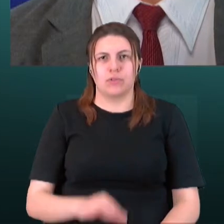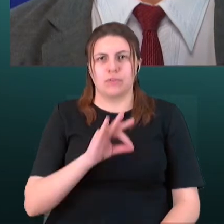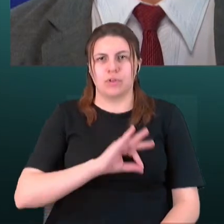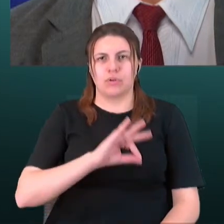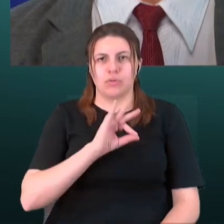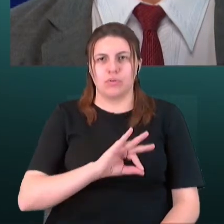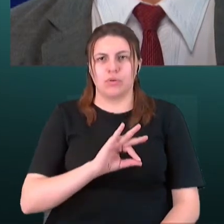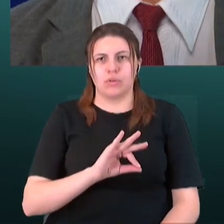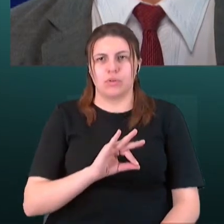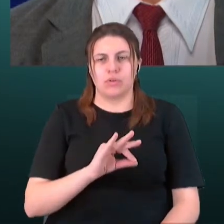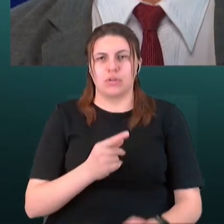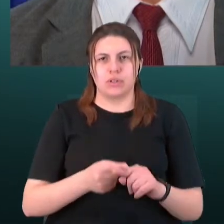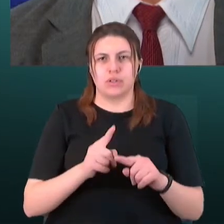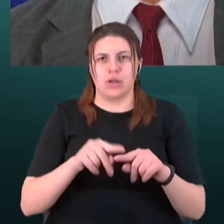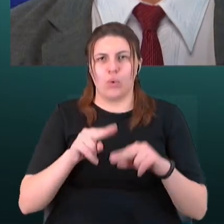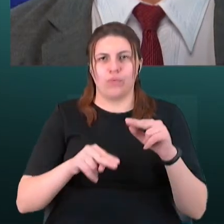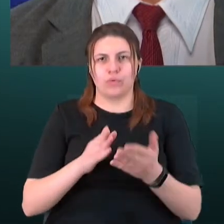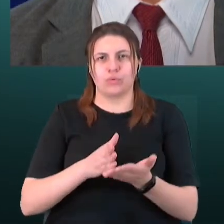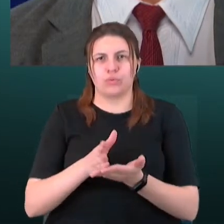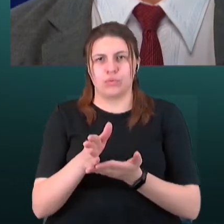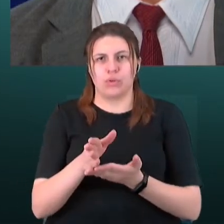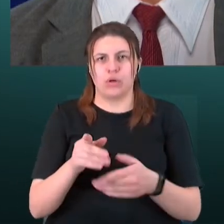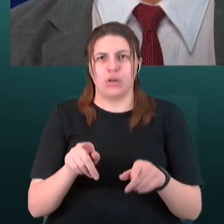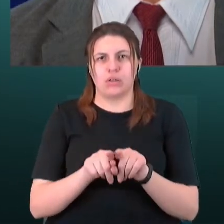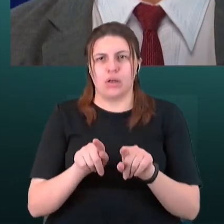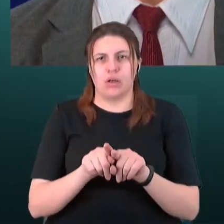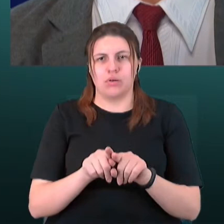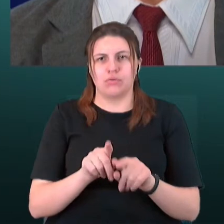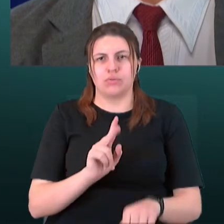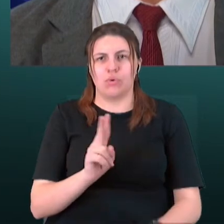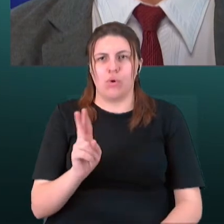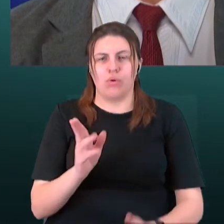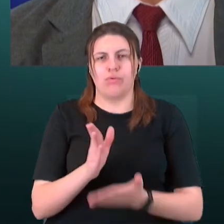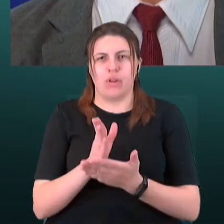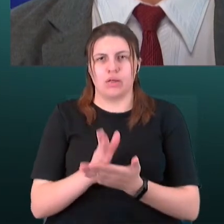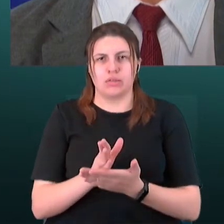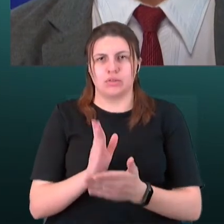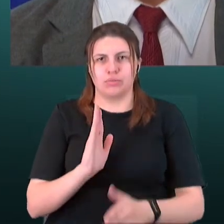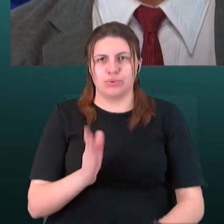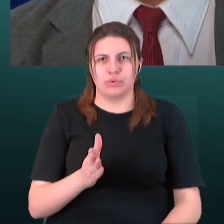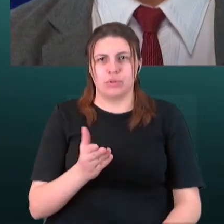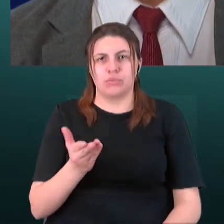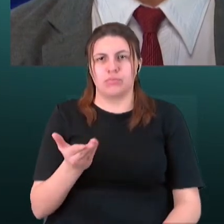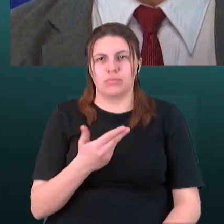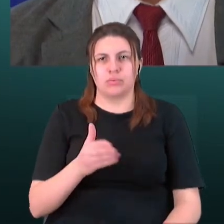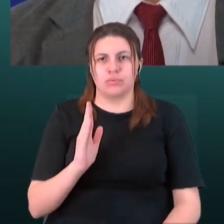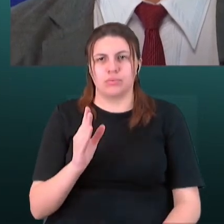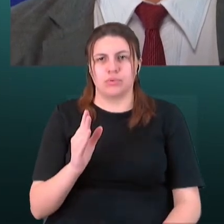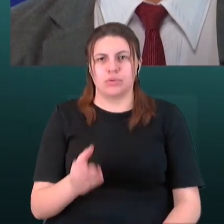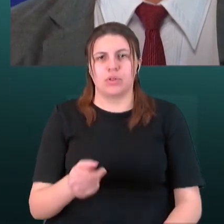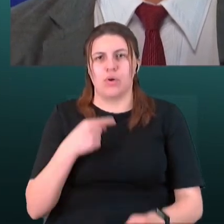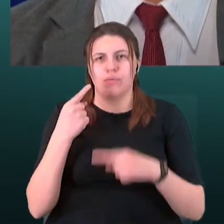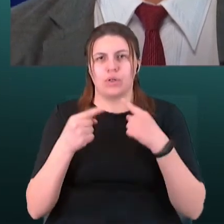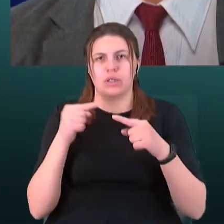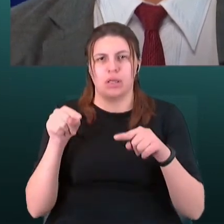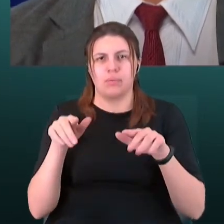інфраструктури, а також в кого воно буде перебувати у власності, ми будемо по спосередній радості поговорювати на місцях. Наразі в нас